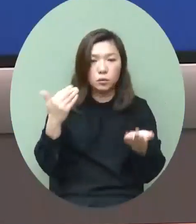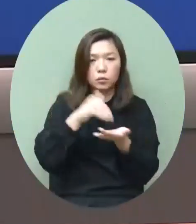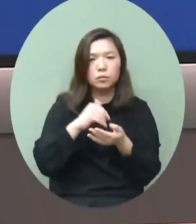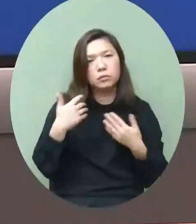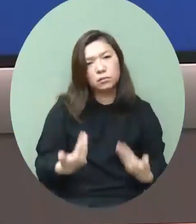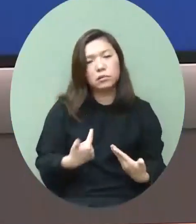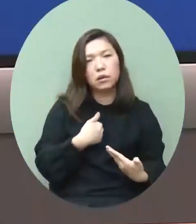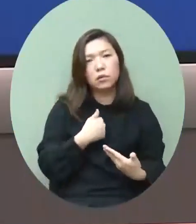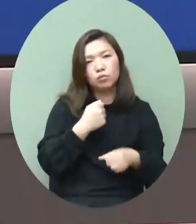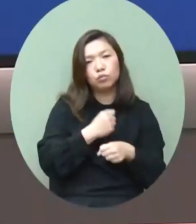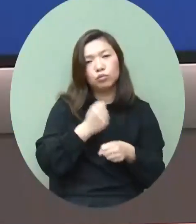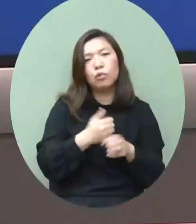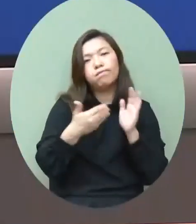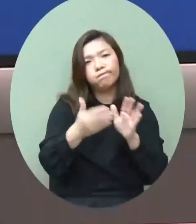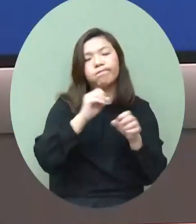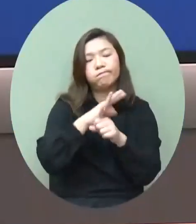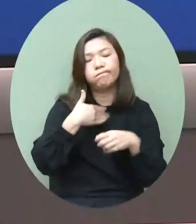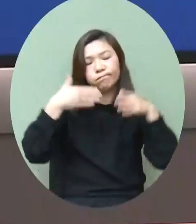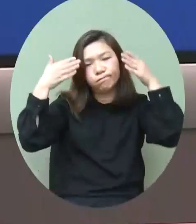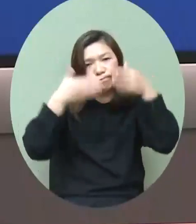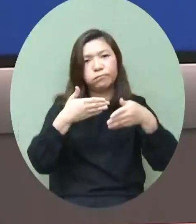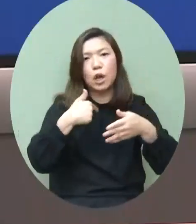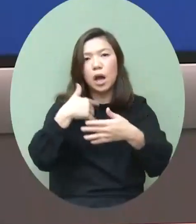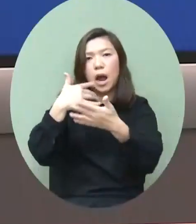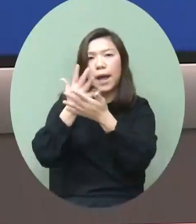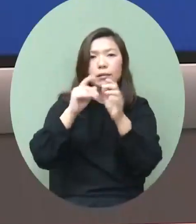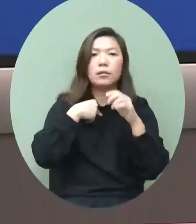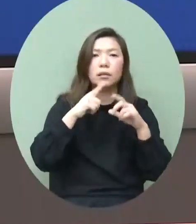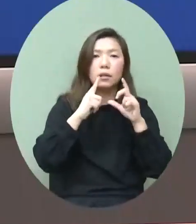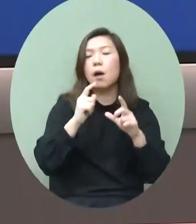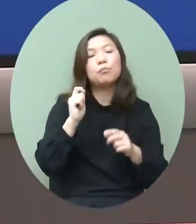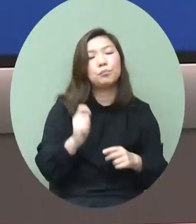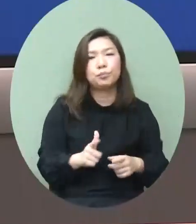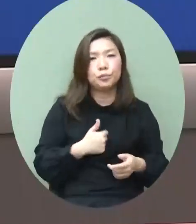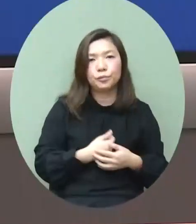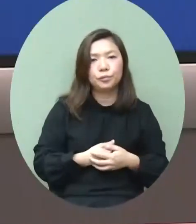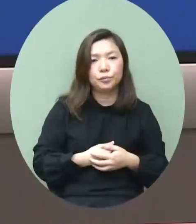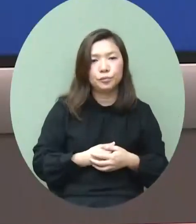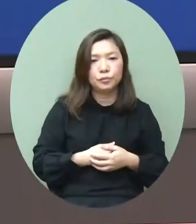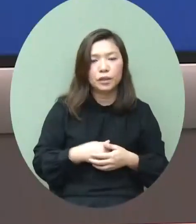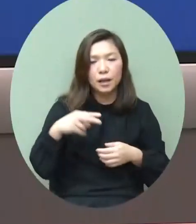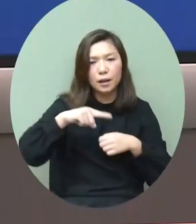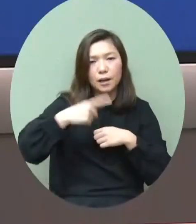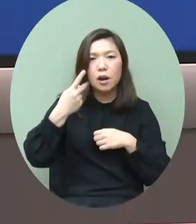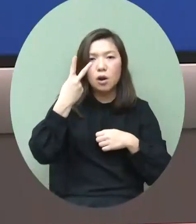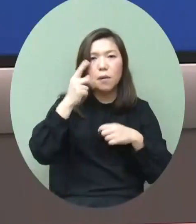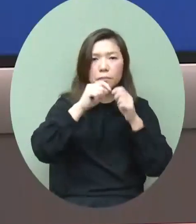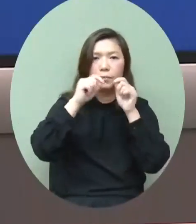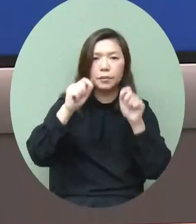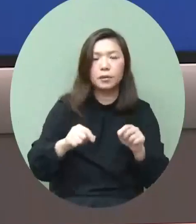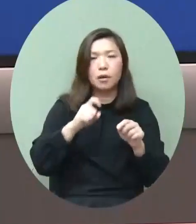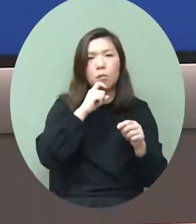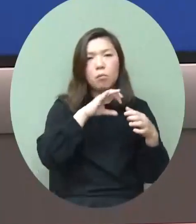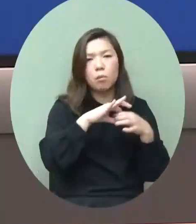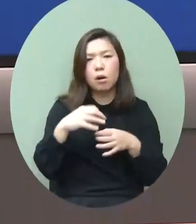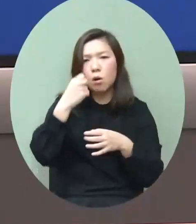工作是抗疫我沒有其他的答案給你了另外那兩個問題就是關